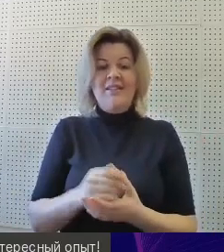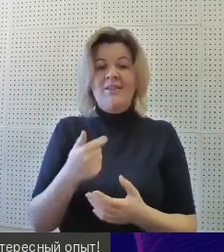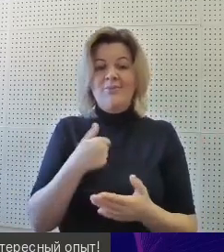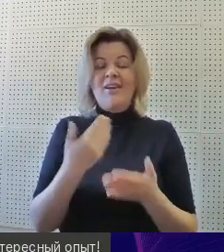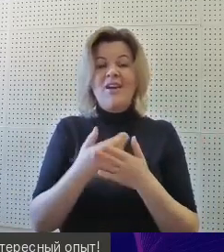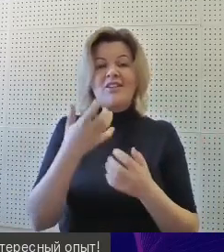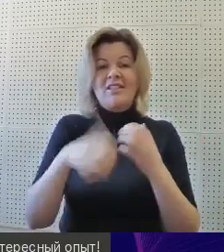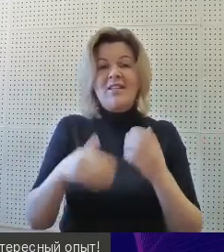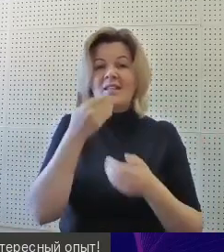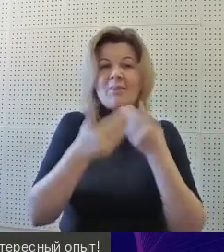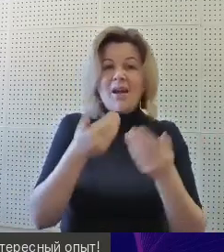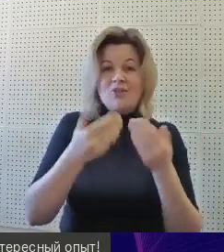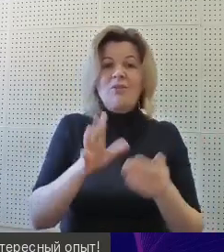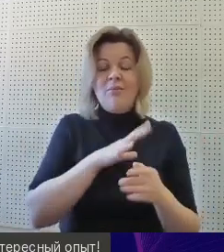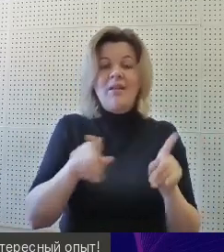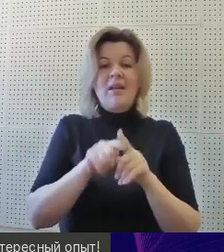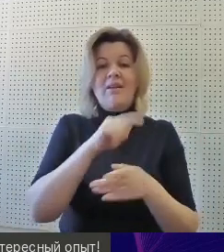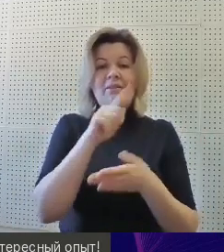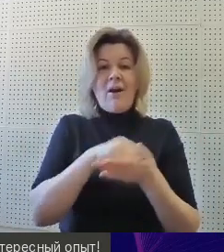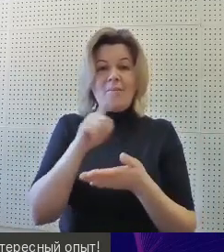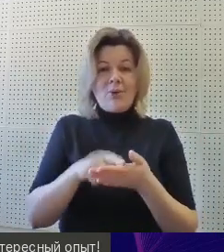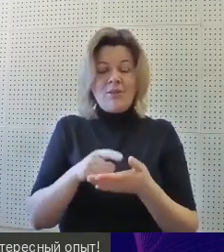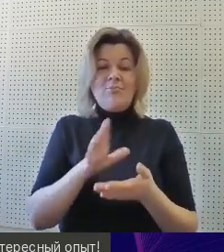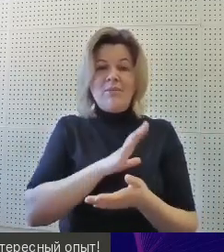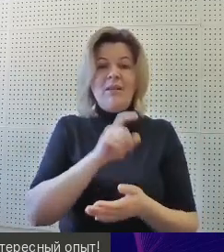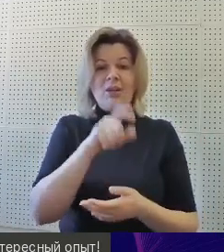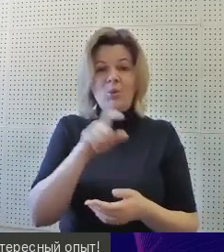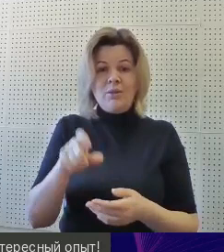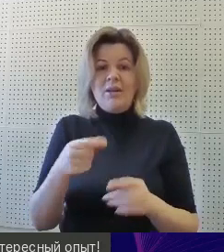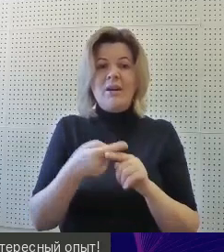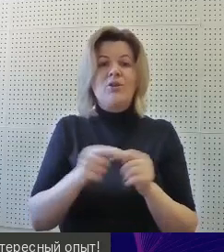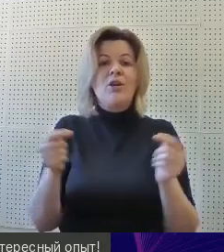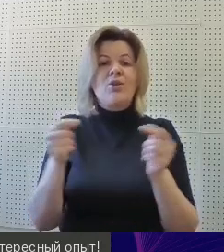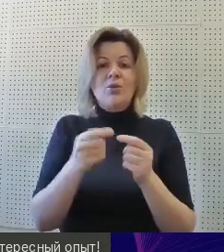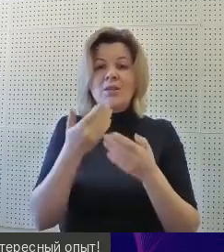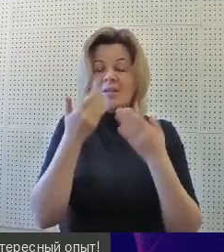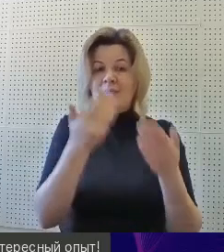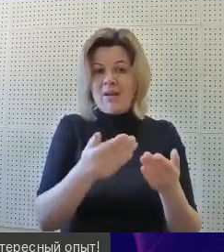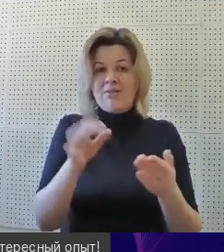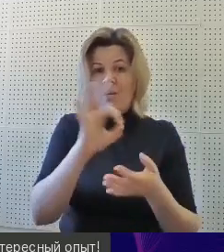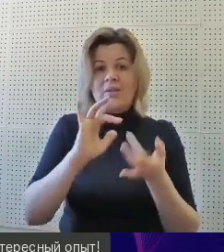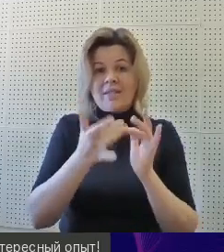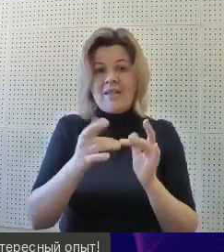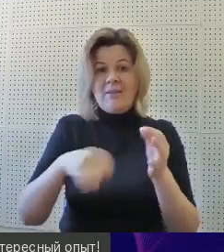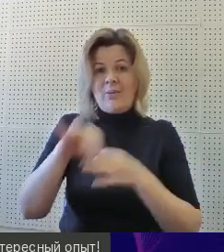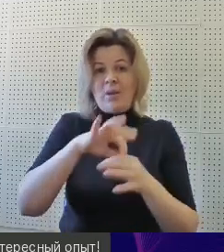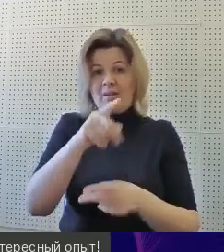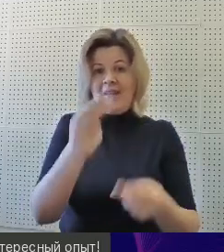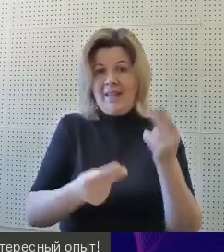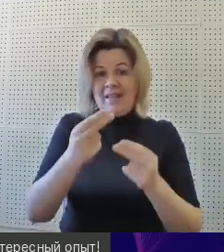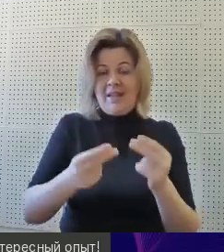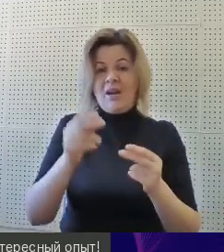среди спрашивающих в вкладке вопроса были люди, которые точно спрашивали про сайт проекта игры по